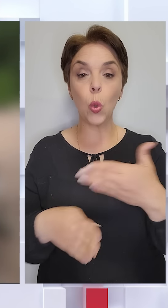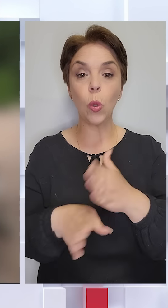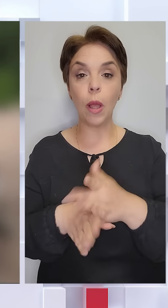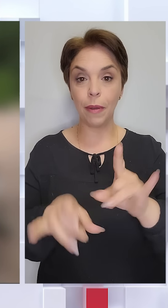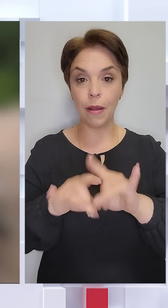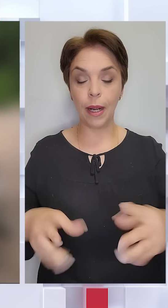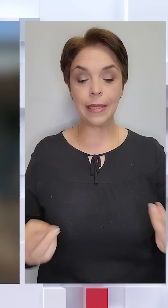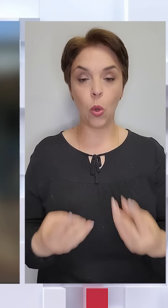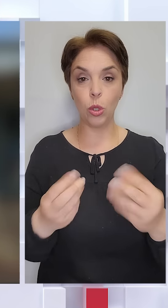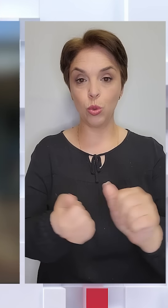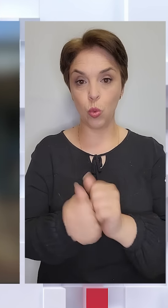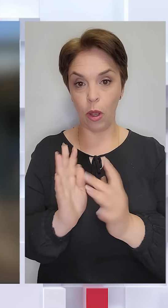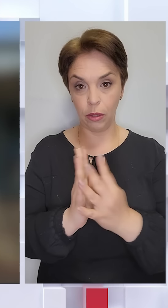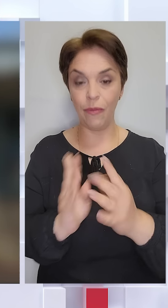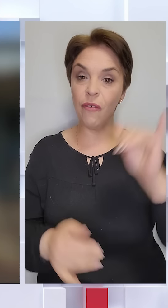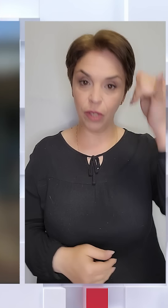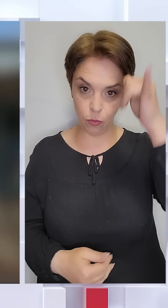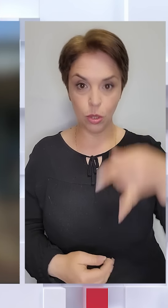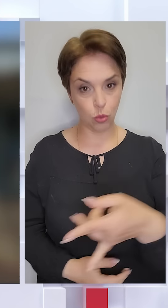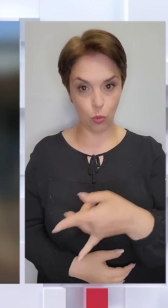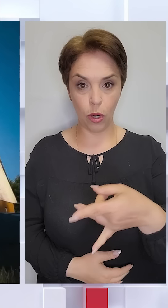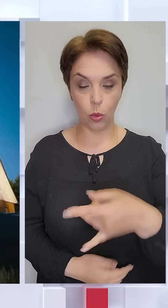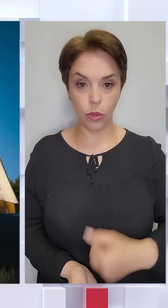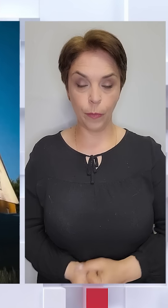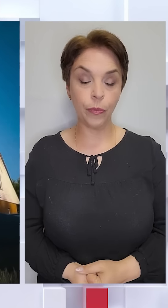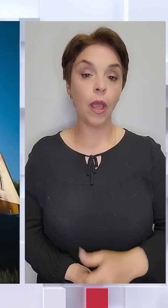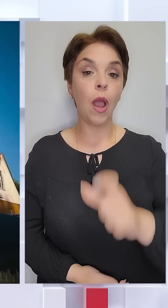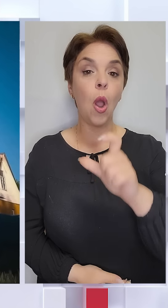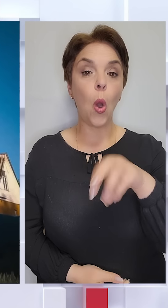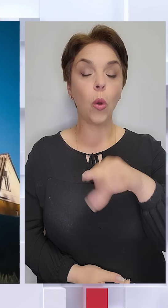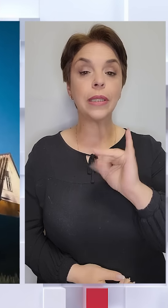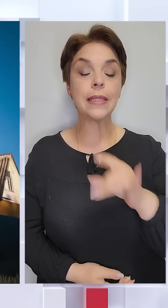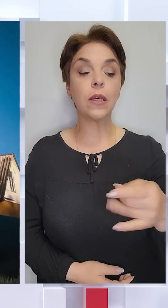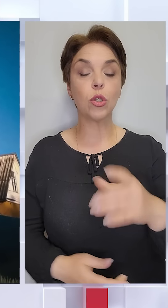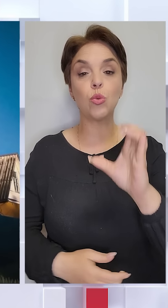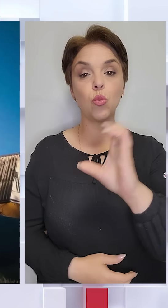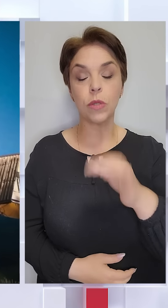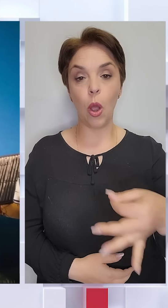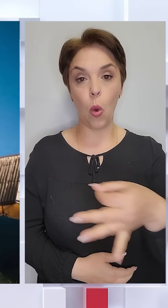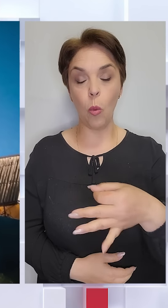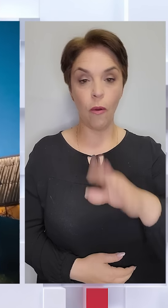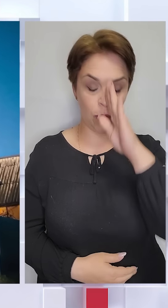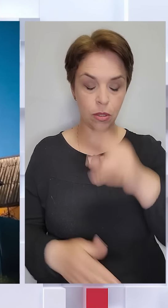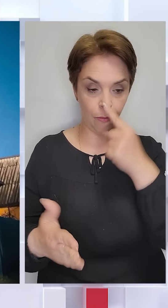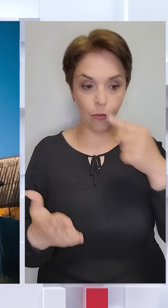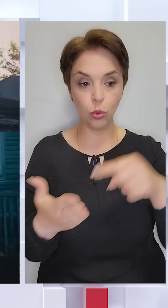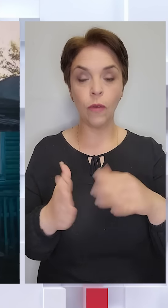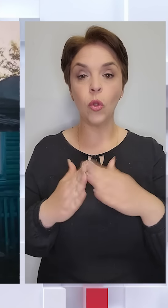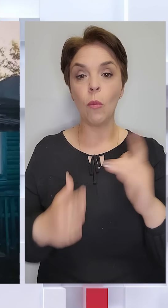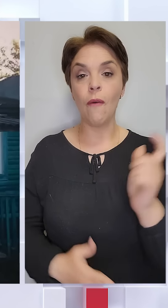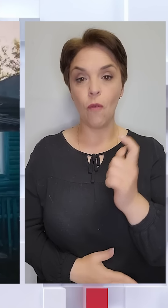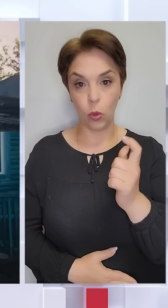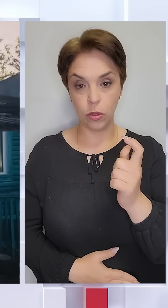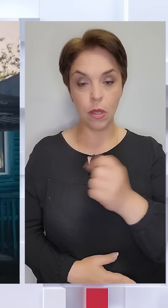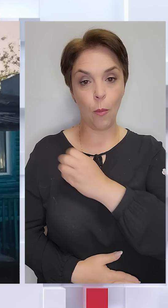загорілася суха трава і в Криворізькому районі. У Хотінській громаді, це вже Сумщина, ворожий снаряд влучив вдомо володіння.